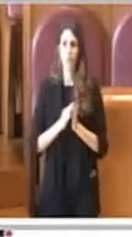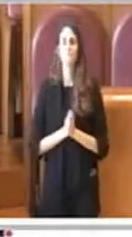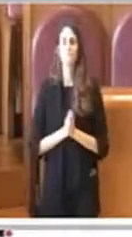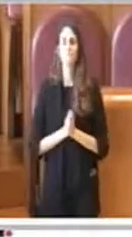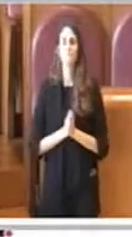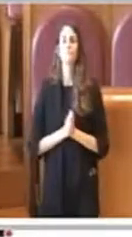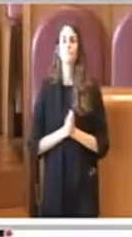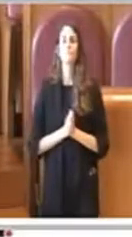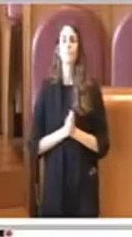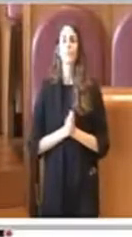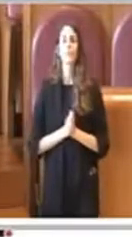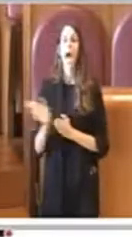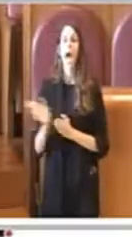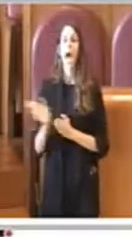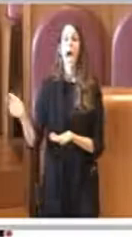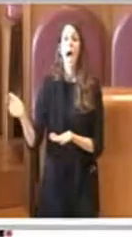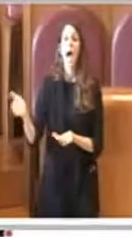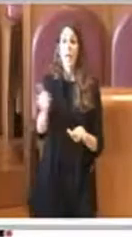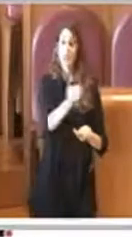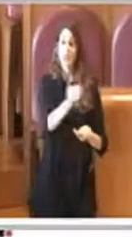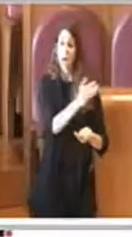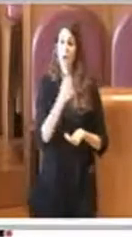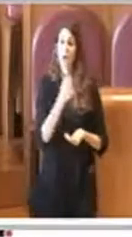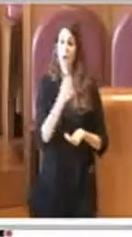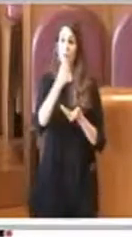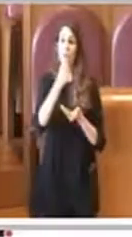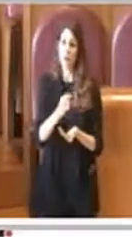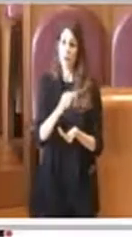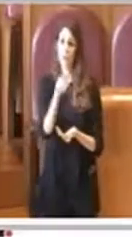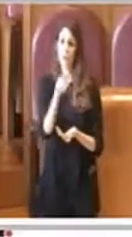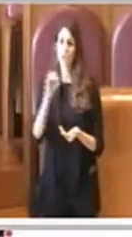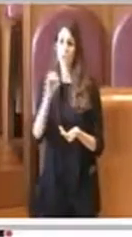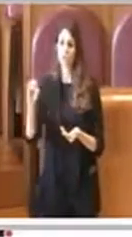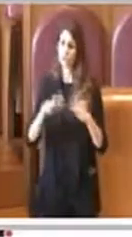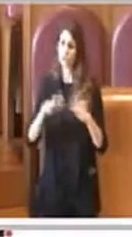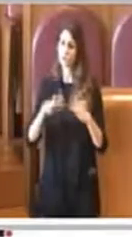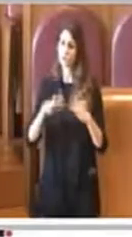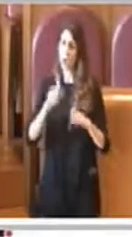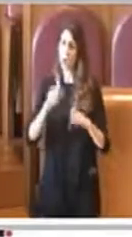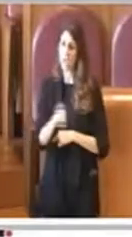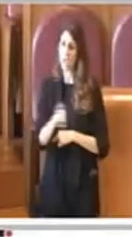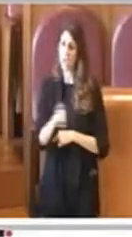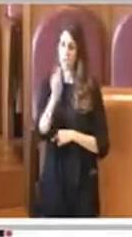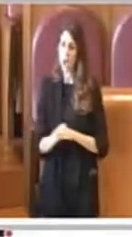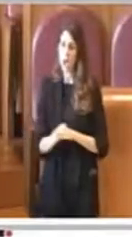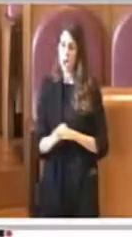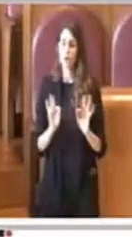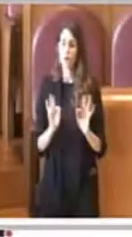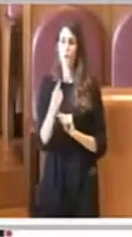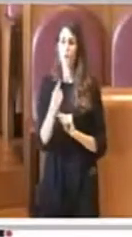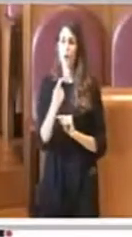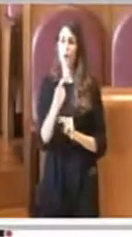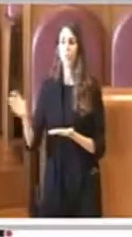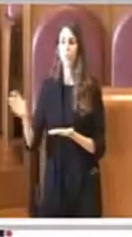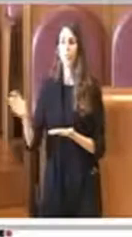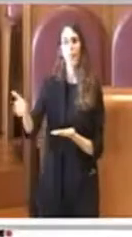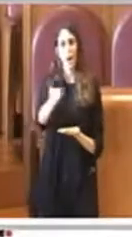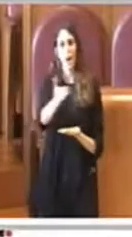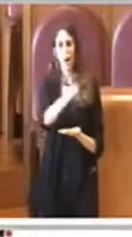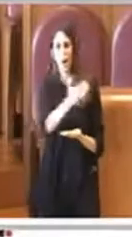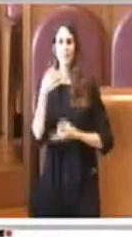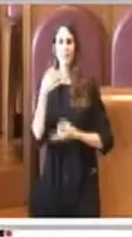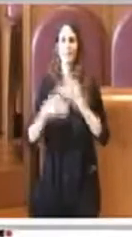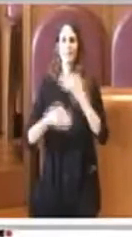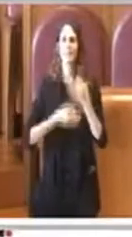mosso già da tempo in autonomia, lanciando una campagna per recuperare i fondi, perciò per individuare tutte quelle risorse,